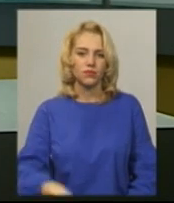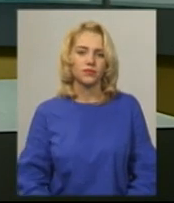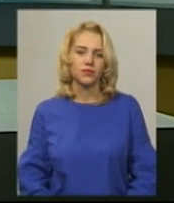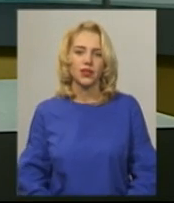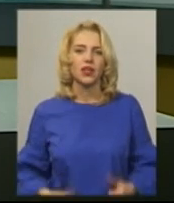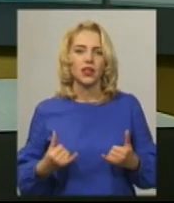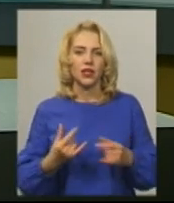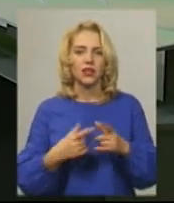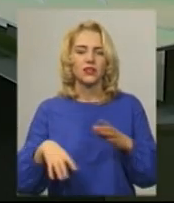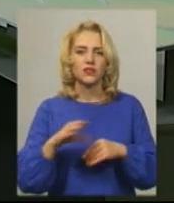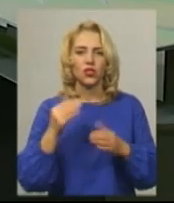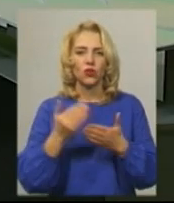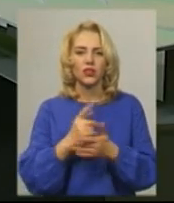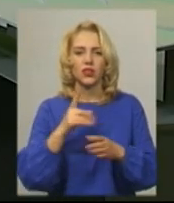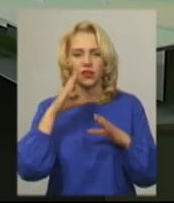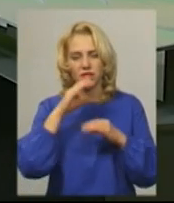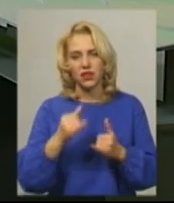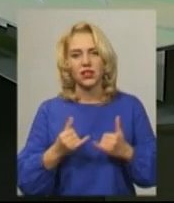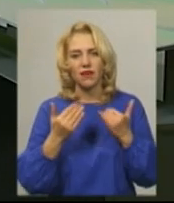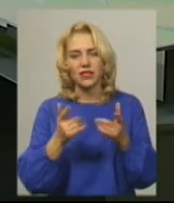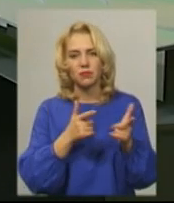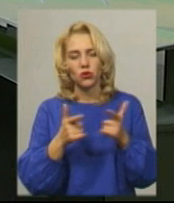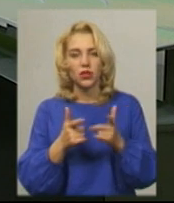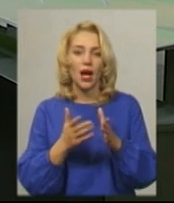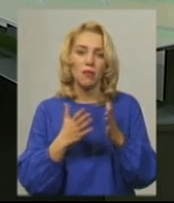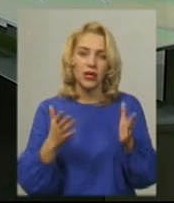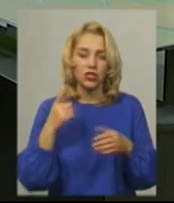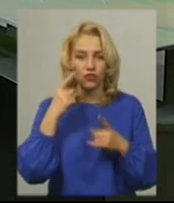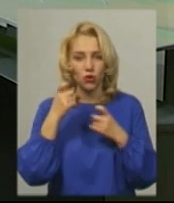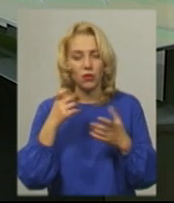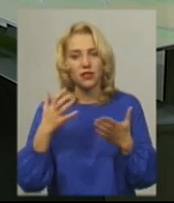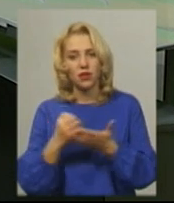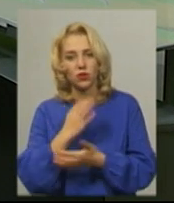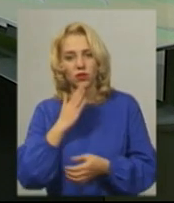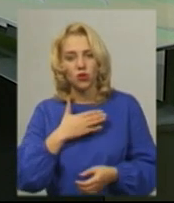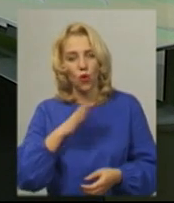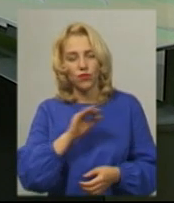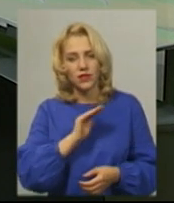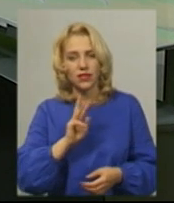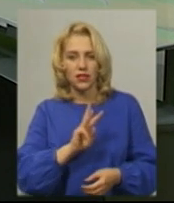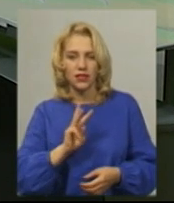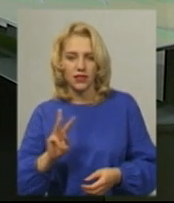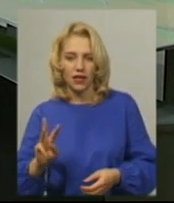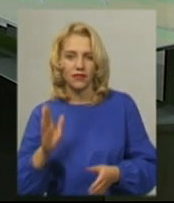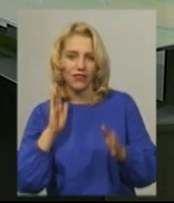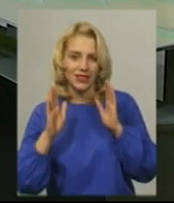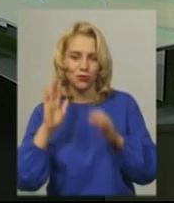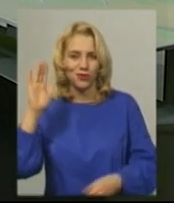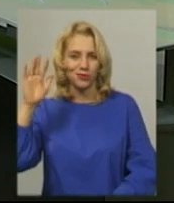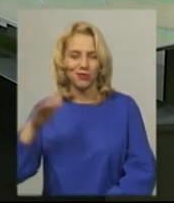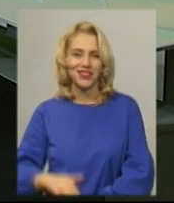Наразі це всі новини, які ми встигли для вас підготувати. Більше інформації знаходьте на нашому офіційному сайті та на сторінці у Фейсбук.